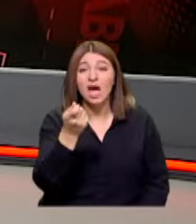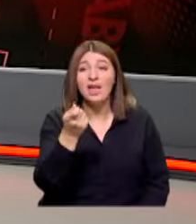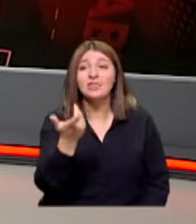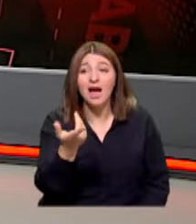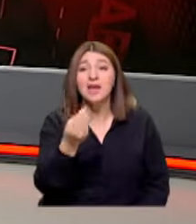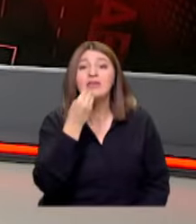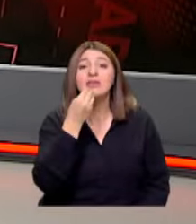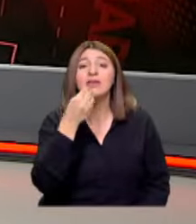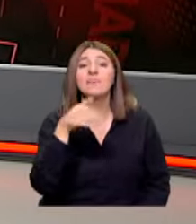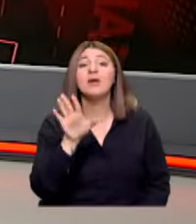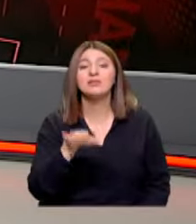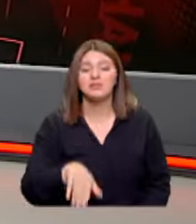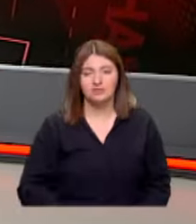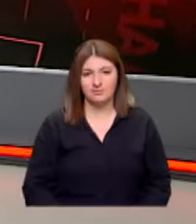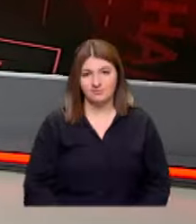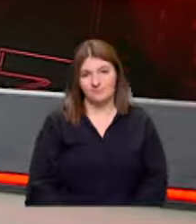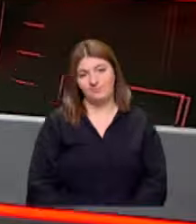fiyatla yiyemez